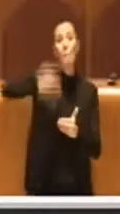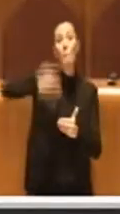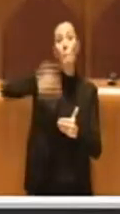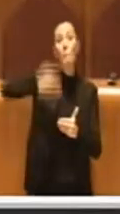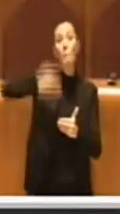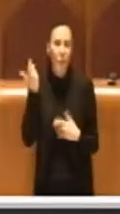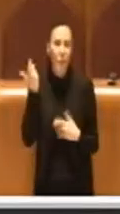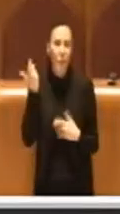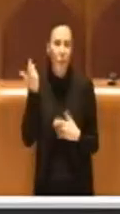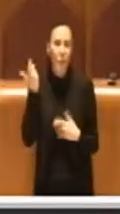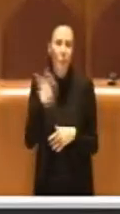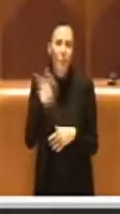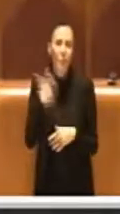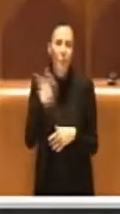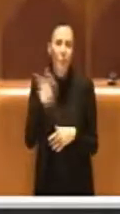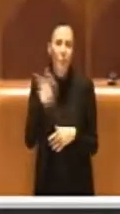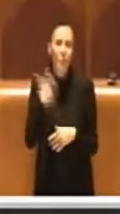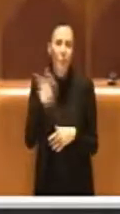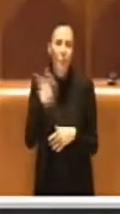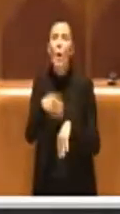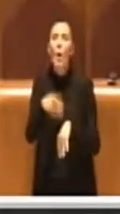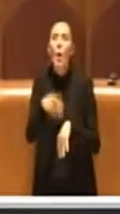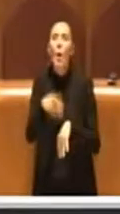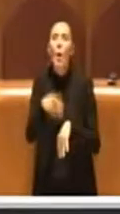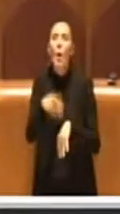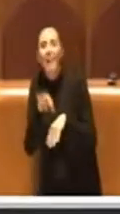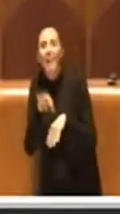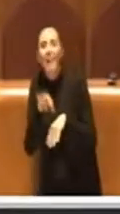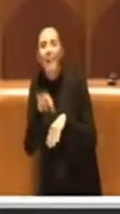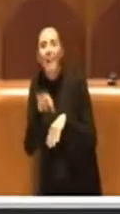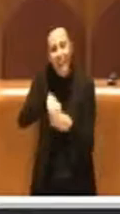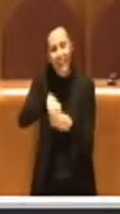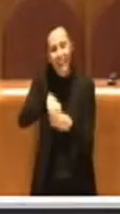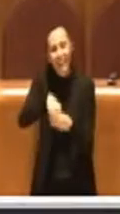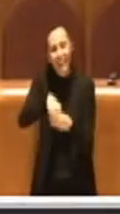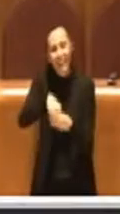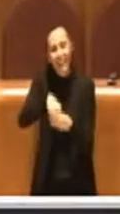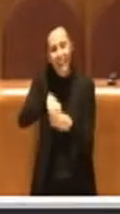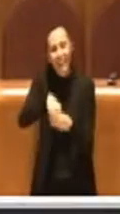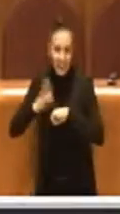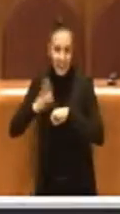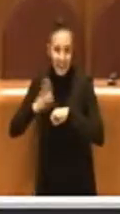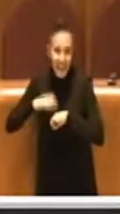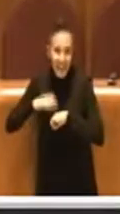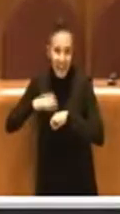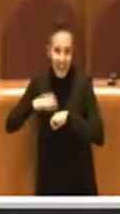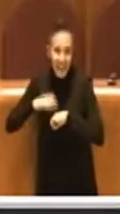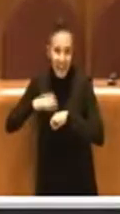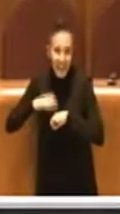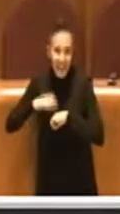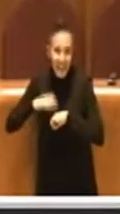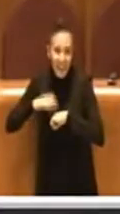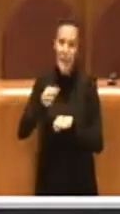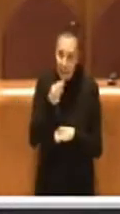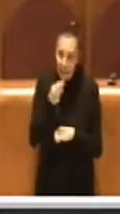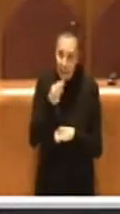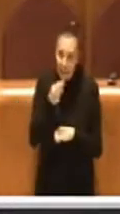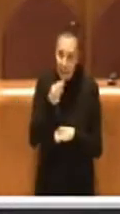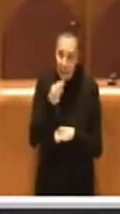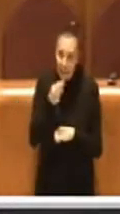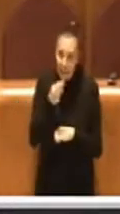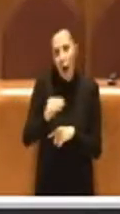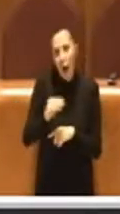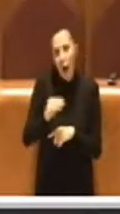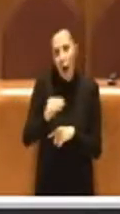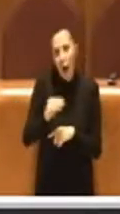una patologia del sistema, su questo non ci piove e che sia anche questa amministrazione, no? In qualche modo ha maturato qualche debito fuori di bilancio, beh,